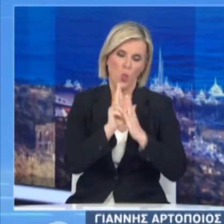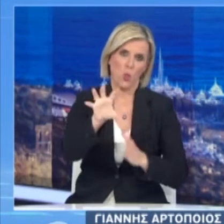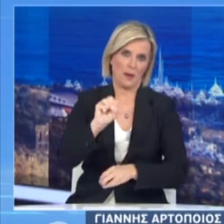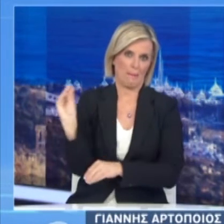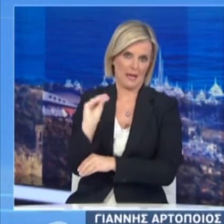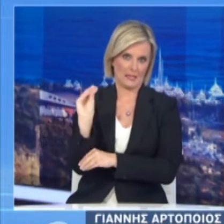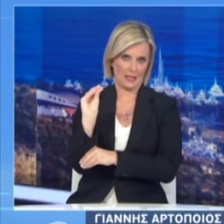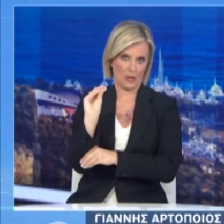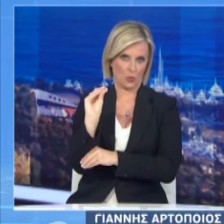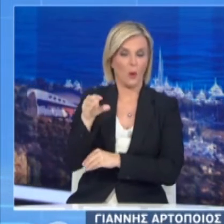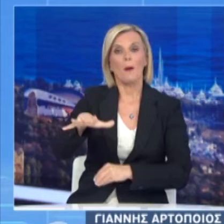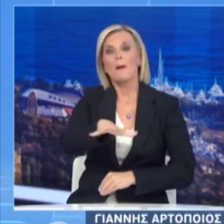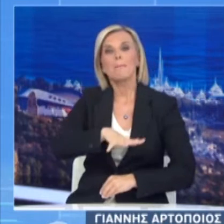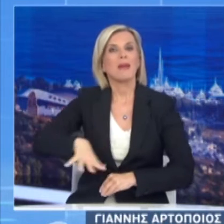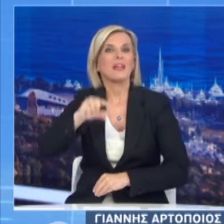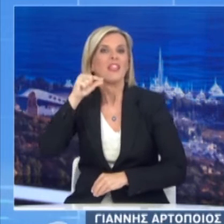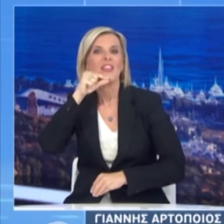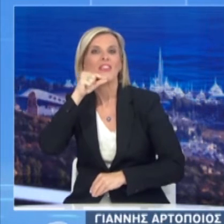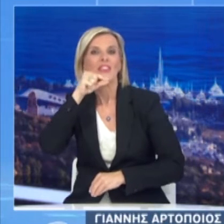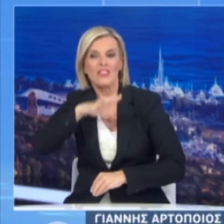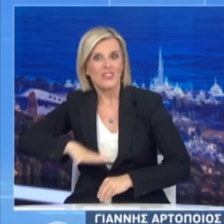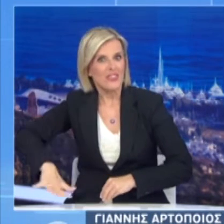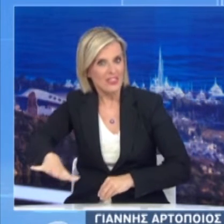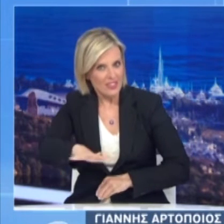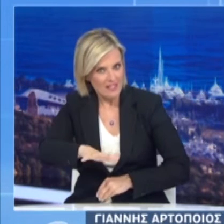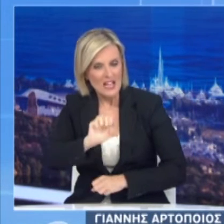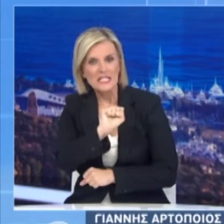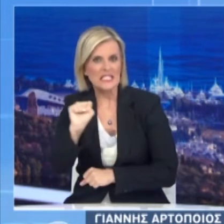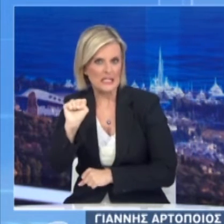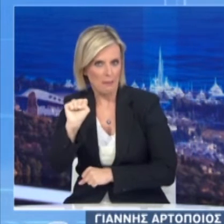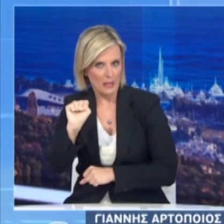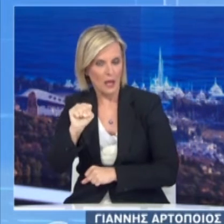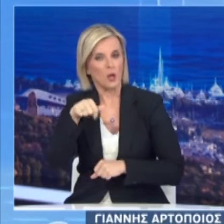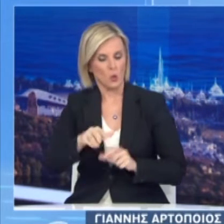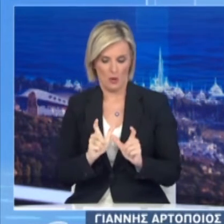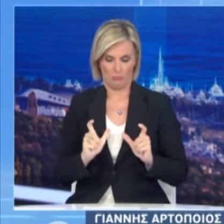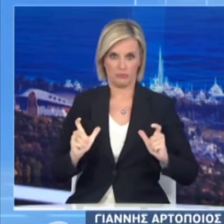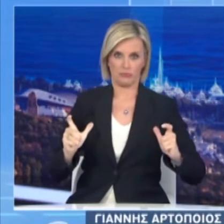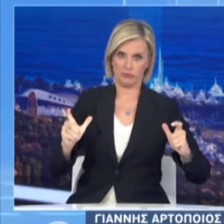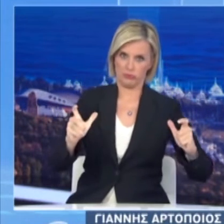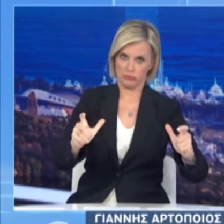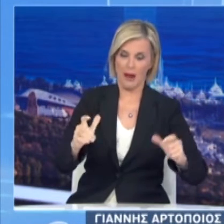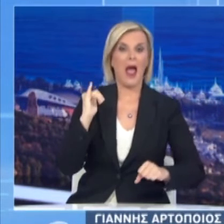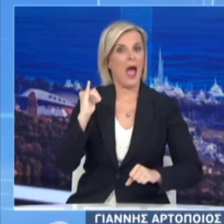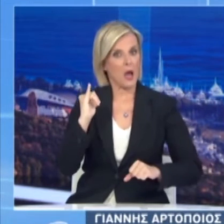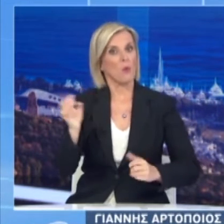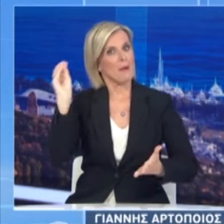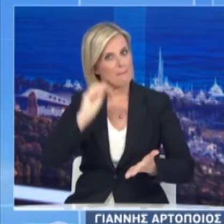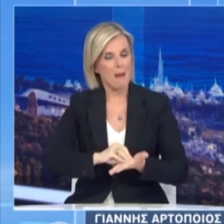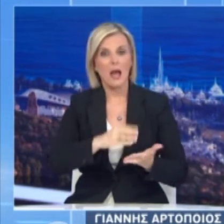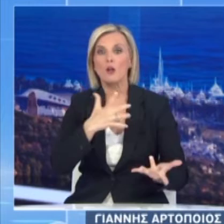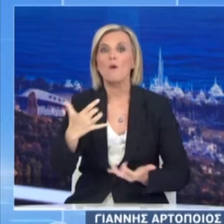περιοχή στο Σχηματάρι Βιωτίας έχει ελεγχθεί. Σε εξέλιξη παραμένει η πυρκαγιά που εκδηλώθηκε